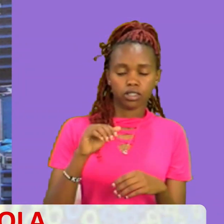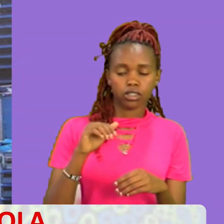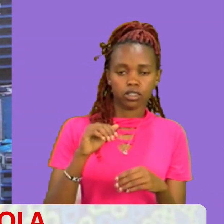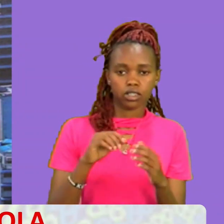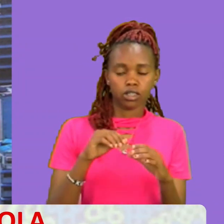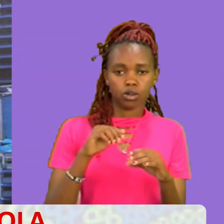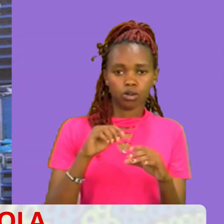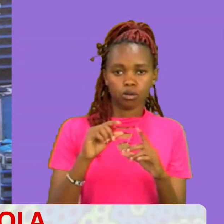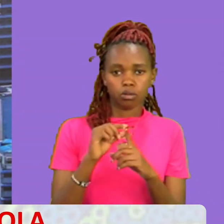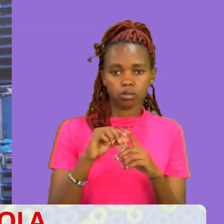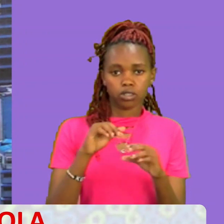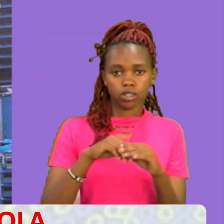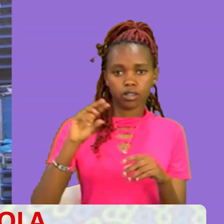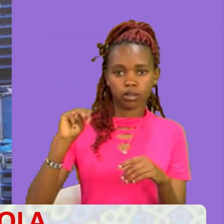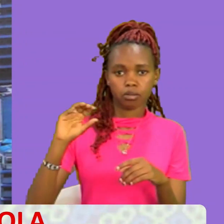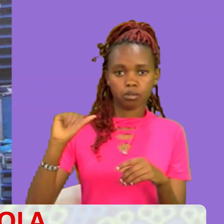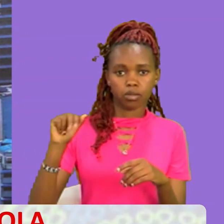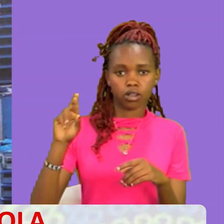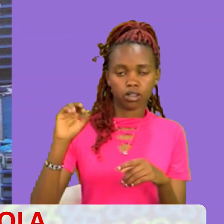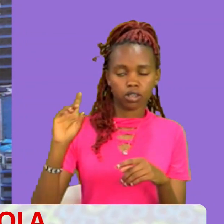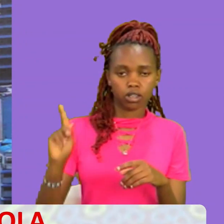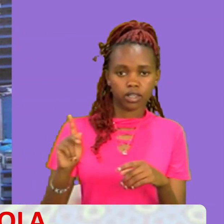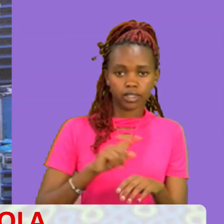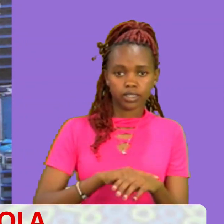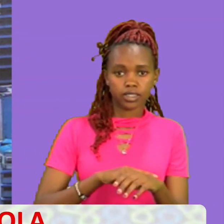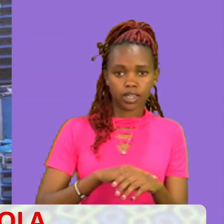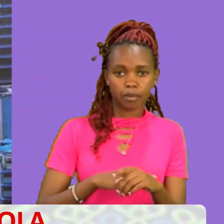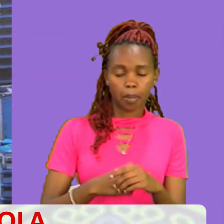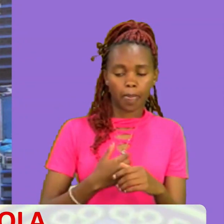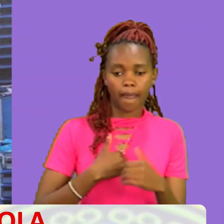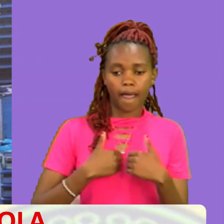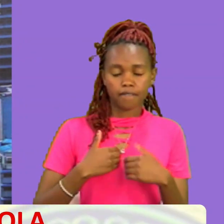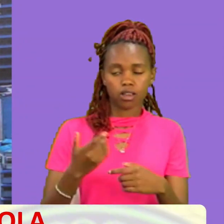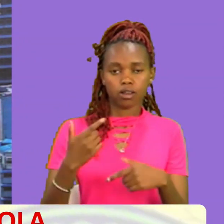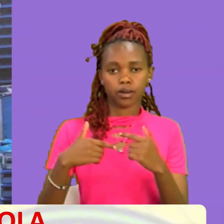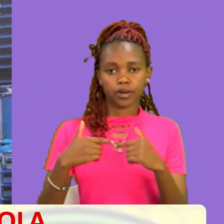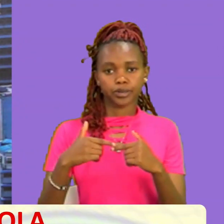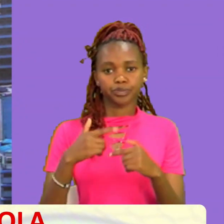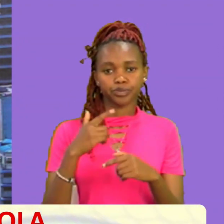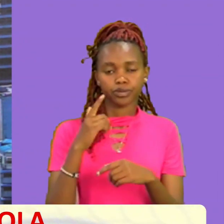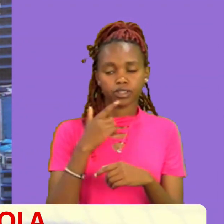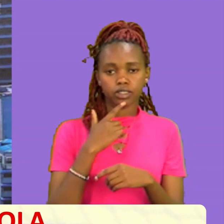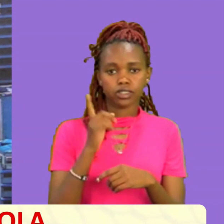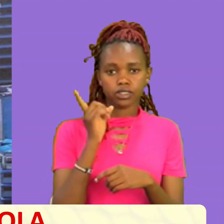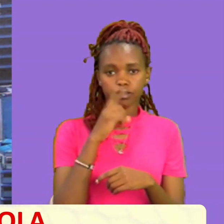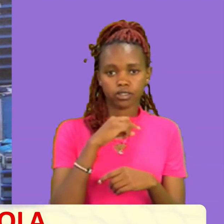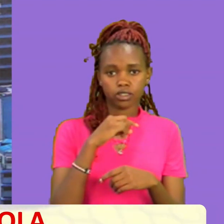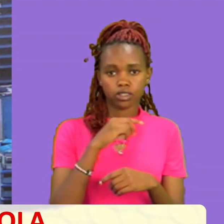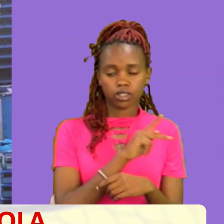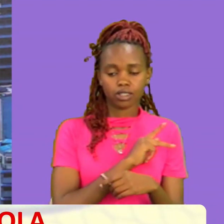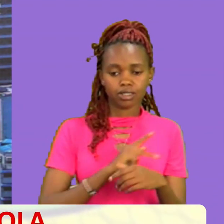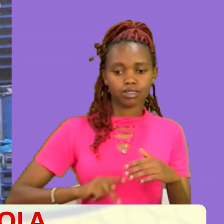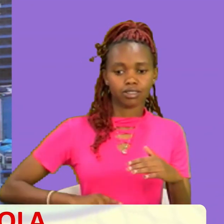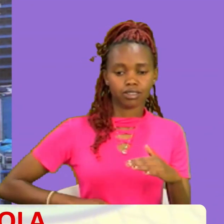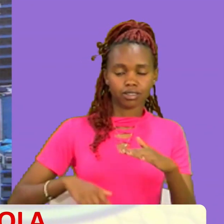And verse 15 Ndani ya sema kwamba The time has come He said The kingdom of God Has